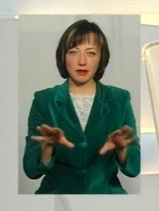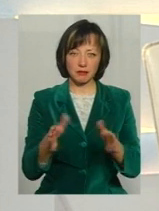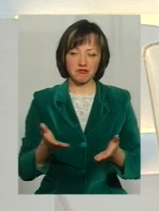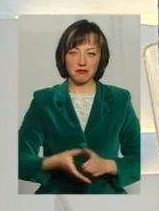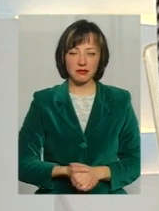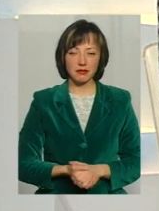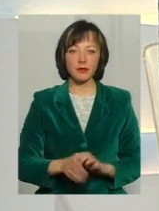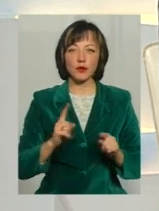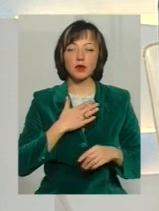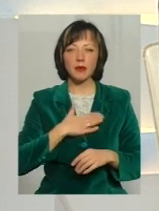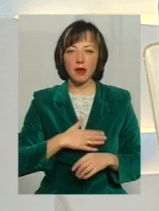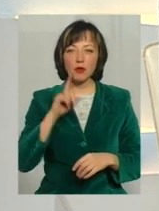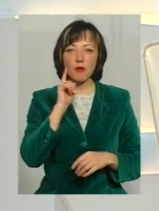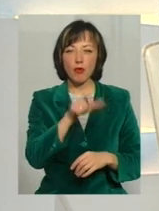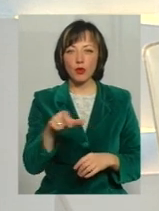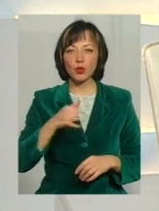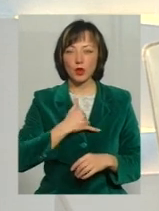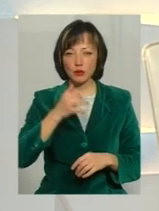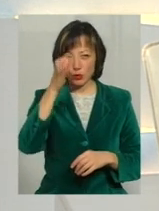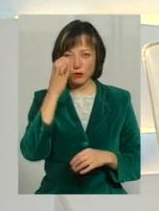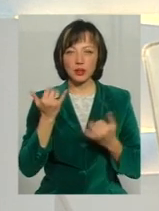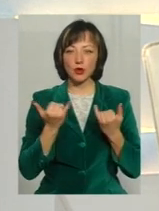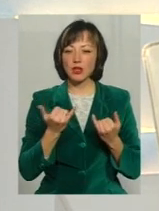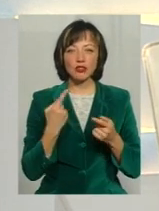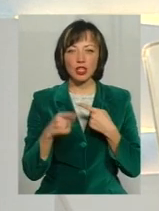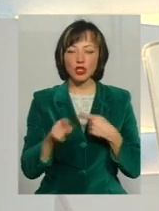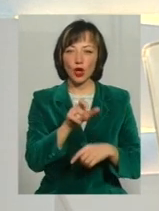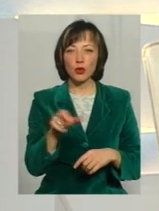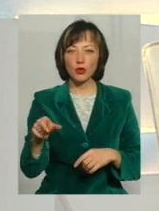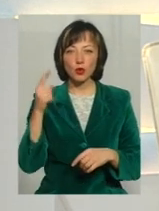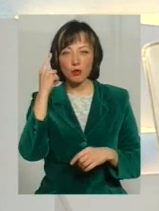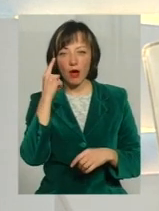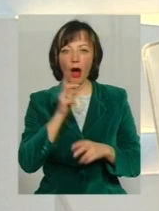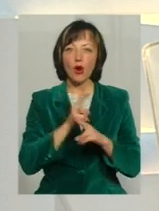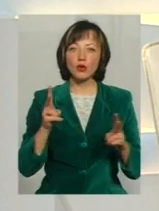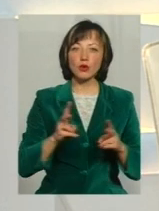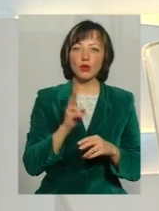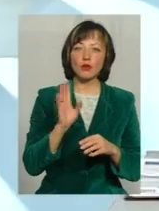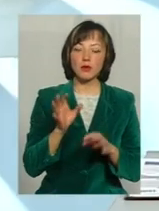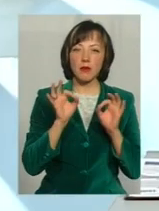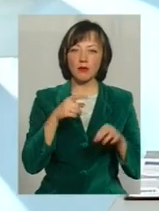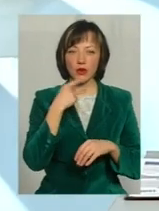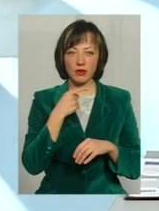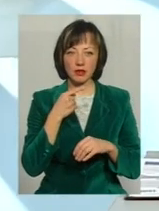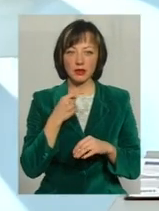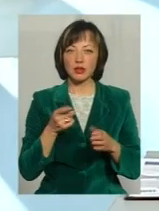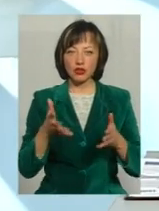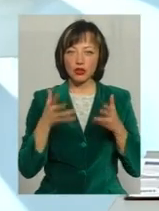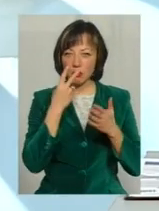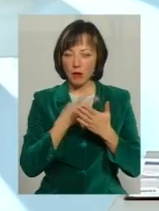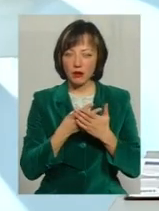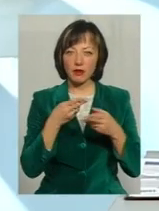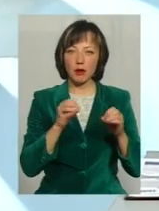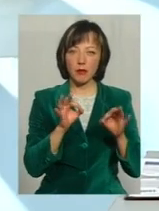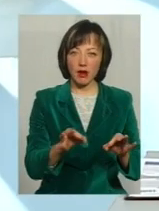вирішувати Це дуже приємно, що у нас розумно Що не ті люди, які думали, а хто ж там, де говорить правду Чітко вони бачать,